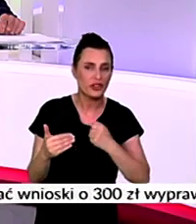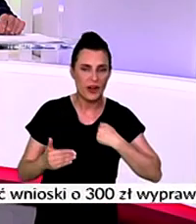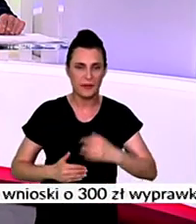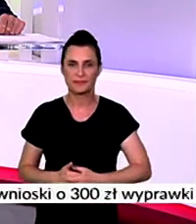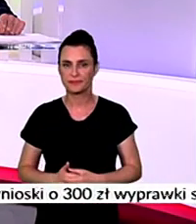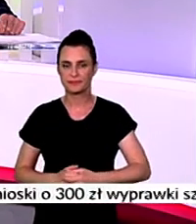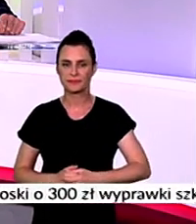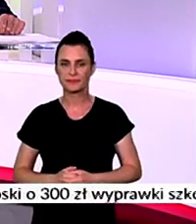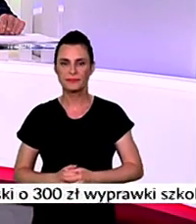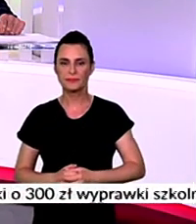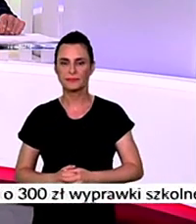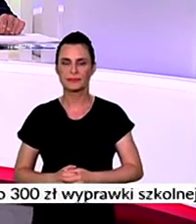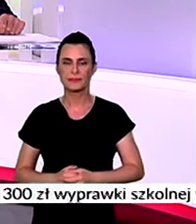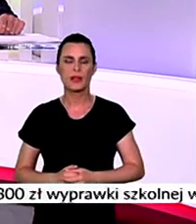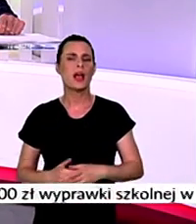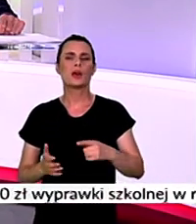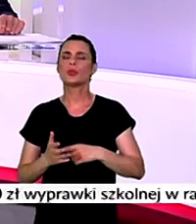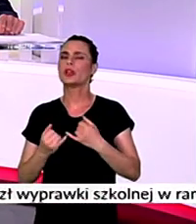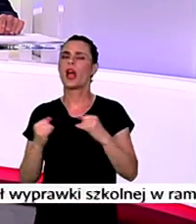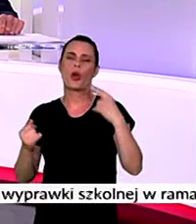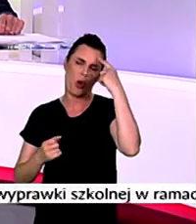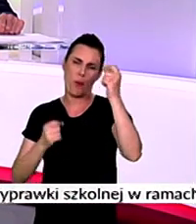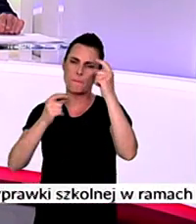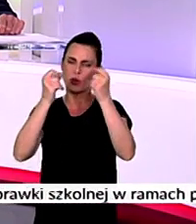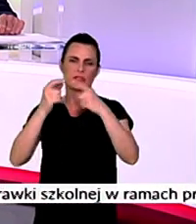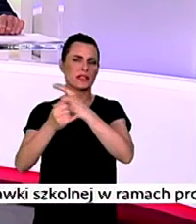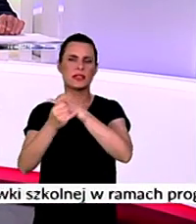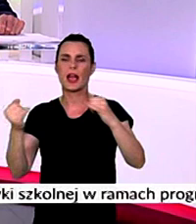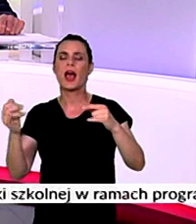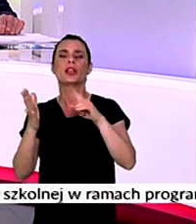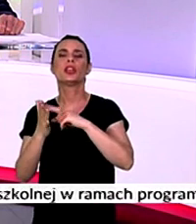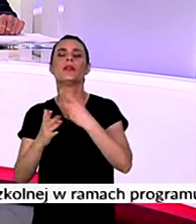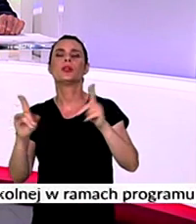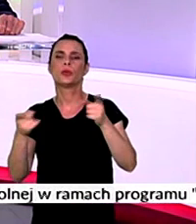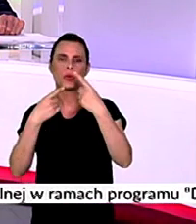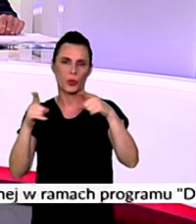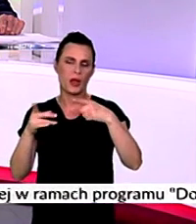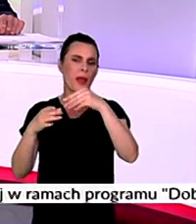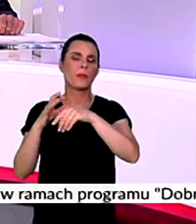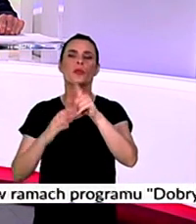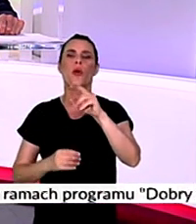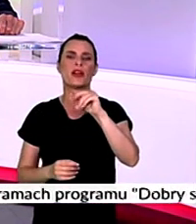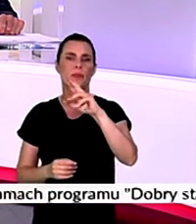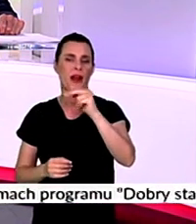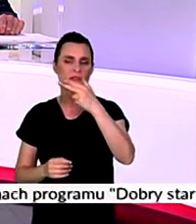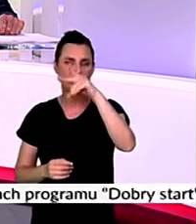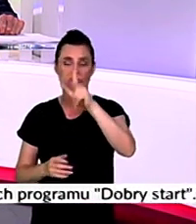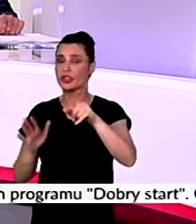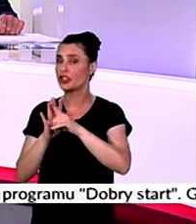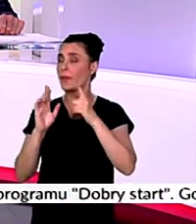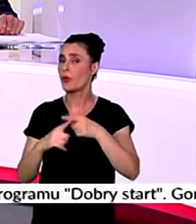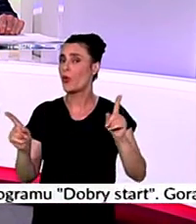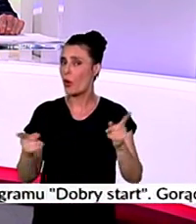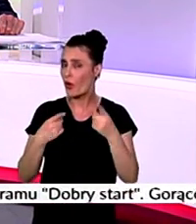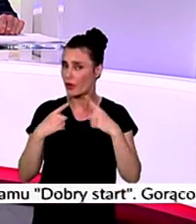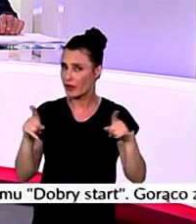Kompozycje Gustawa Holsta Planety oraz prawykonanie dwóch utworów Tomasza Prawdzika wypełniły koncert